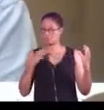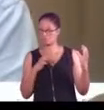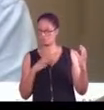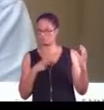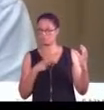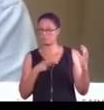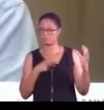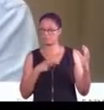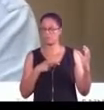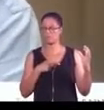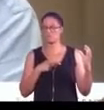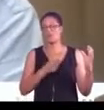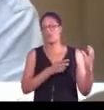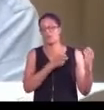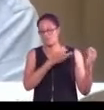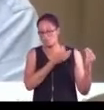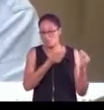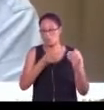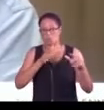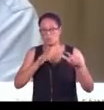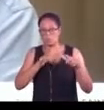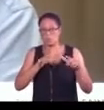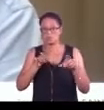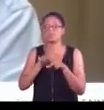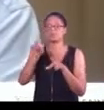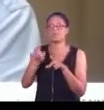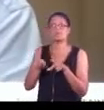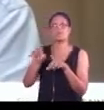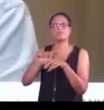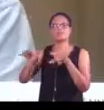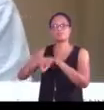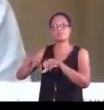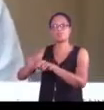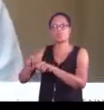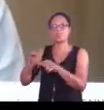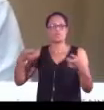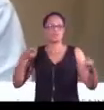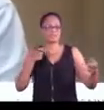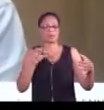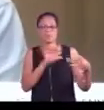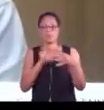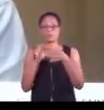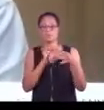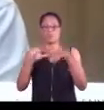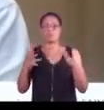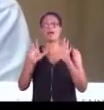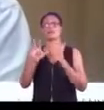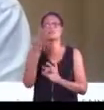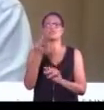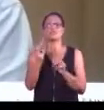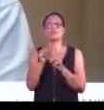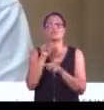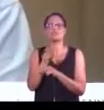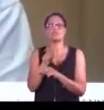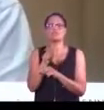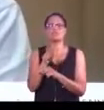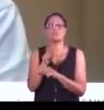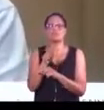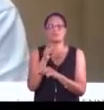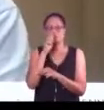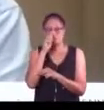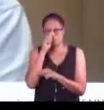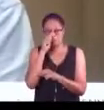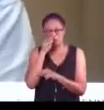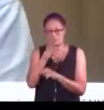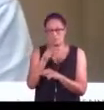donc bailleur, et l'exploitant. Donc cet opérateur a été trouvé, ça remonte déjà à quelques